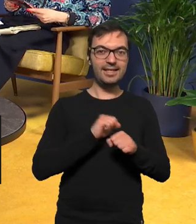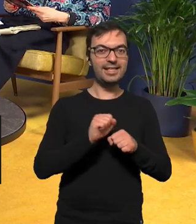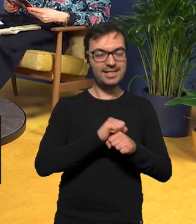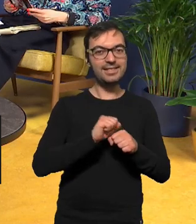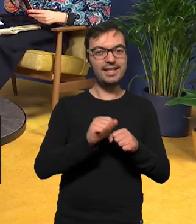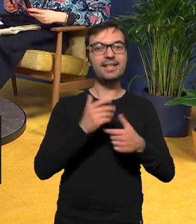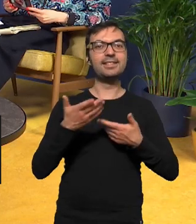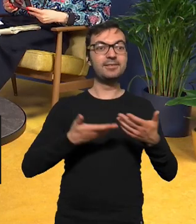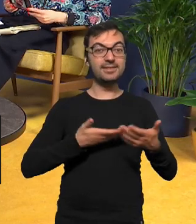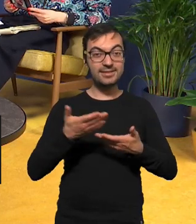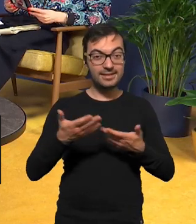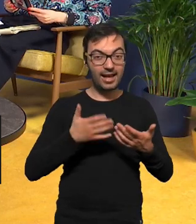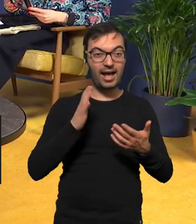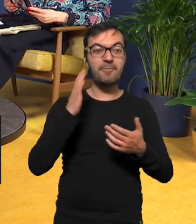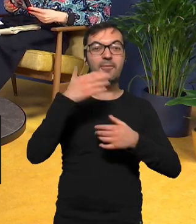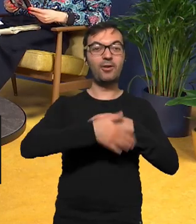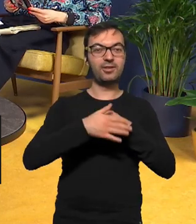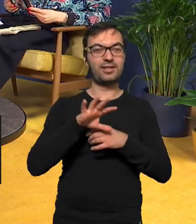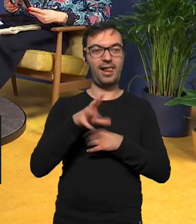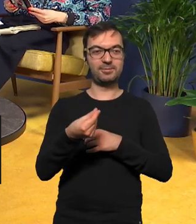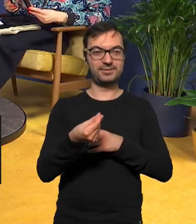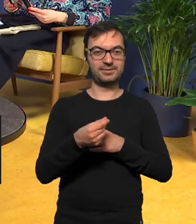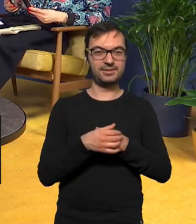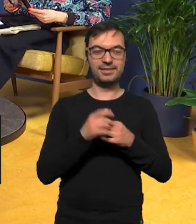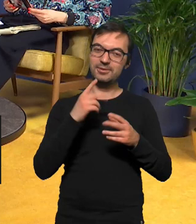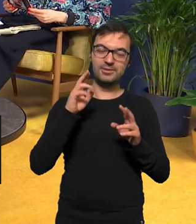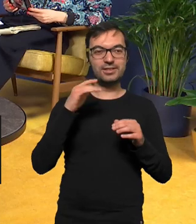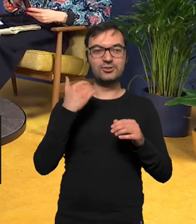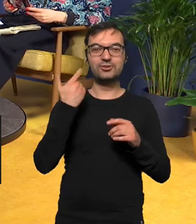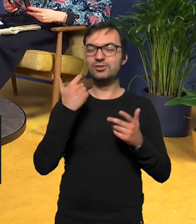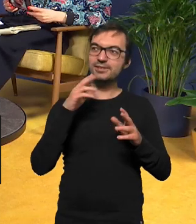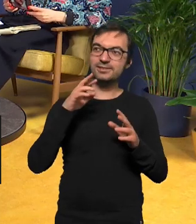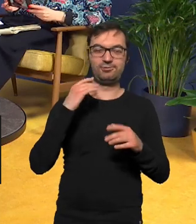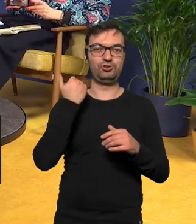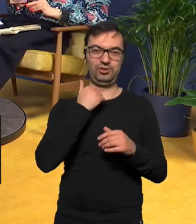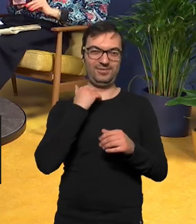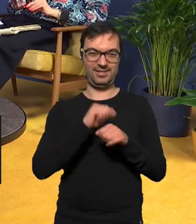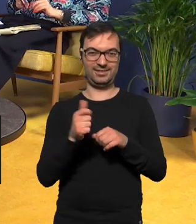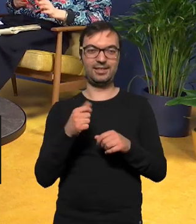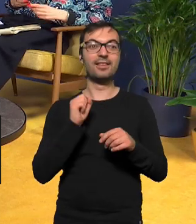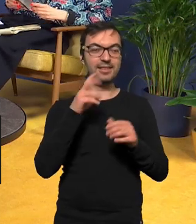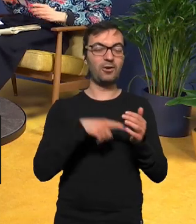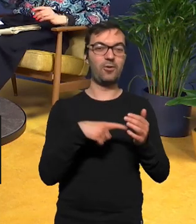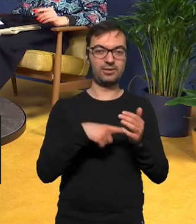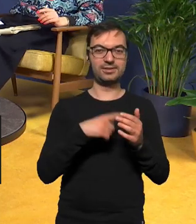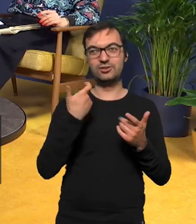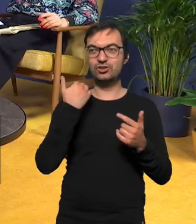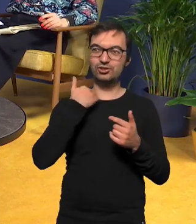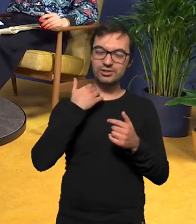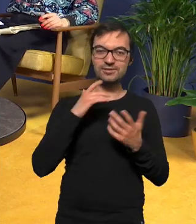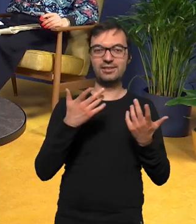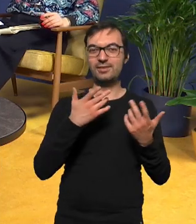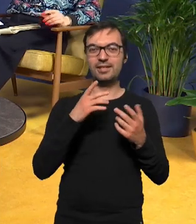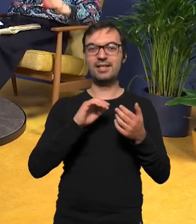tak pod koniec robi się dziwniej i że są zniekształcenia zniekształcenia tak to pojawiło się słowo zniekształcenia w